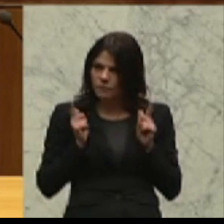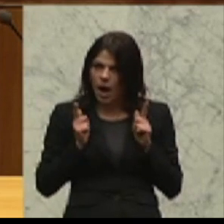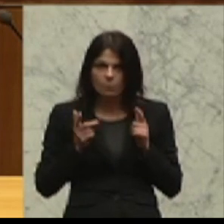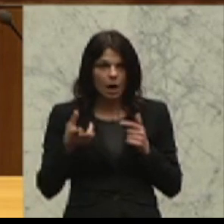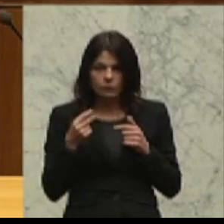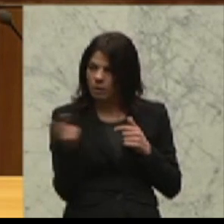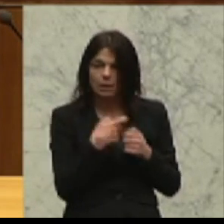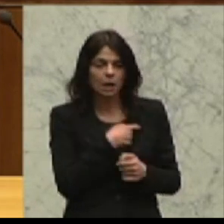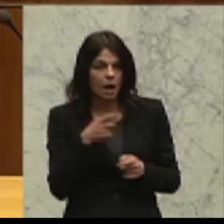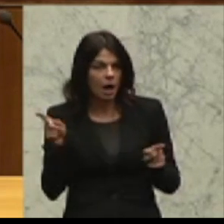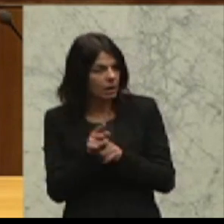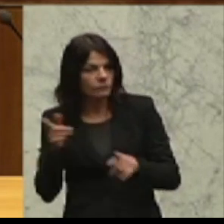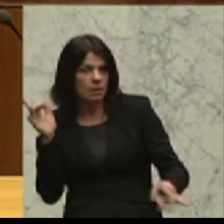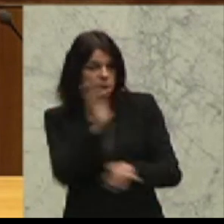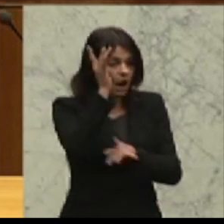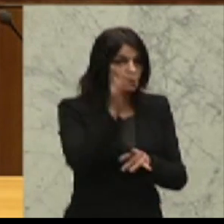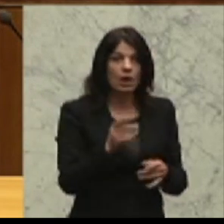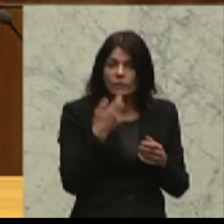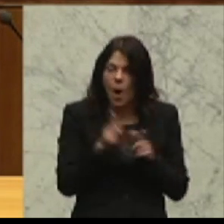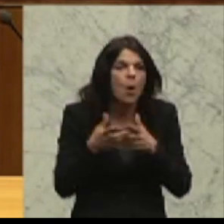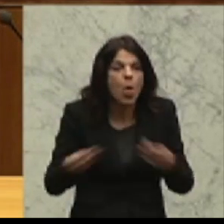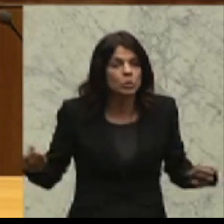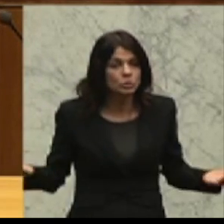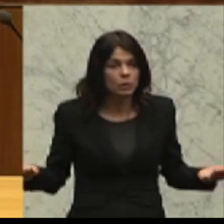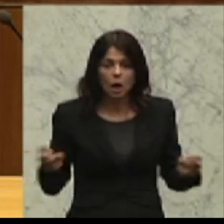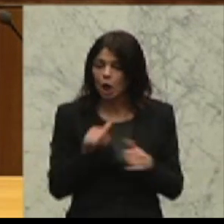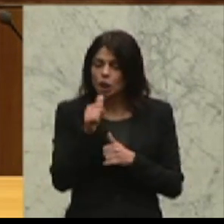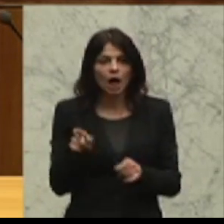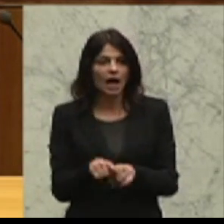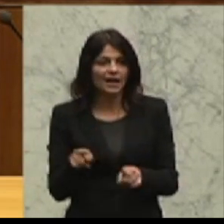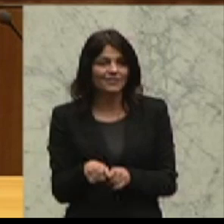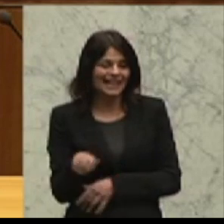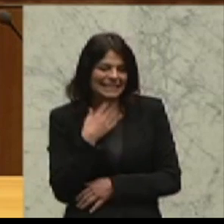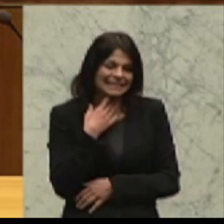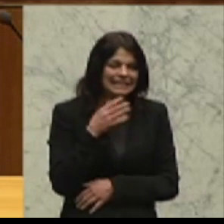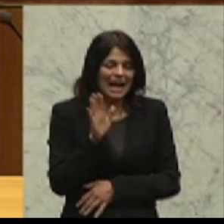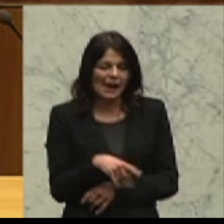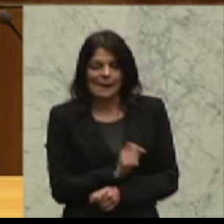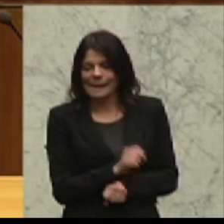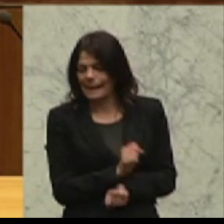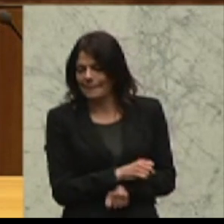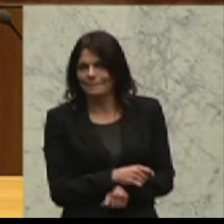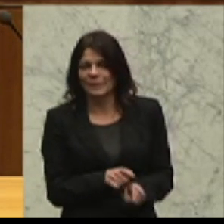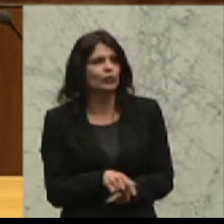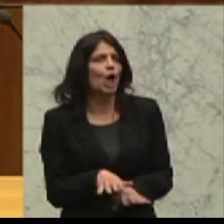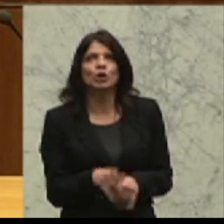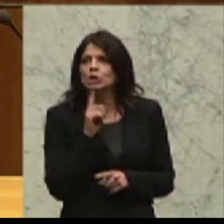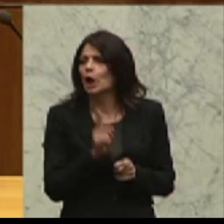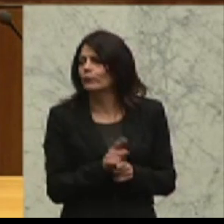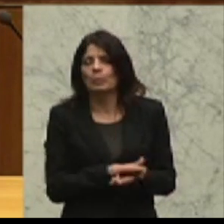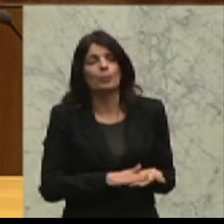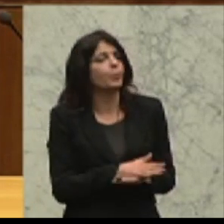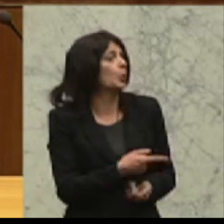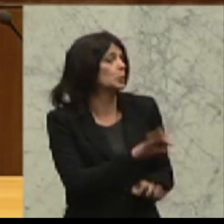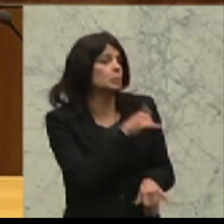Aufschrei, b eine Lösung und dass Sie nicht irgendwo das Ganze versuchen, einfach zu negieren, einfach so zu tun, als wäre nichts und nicht